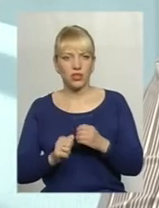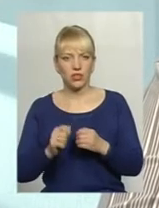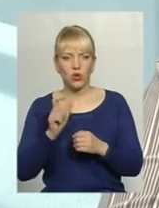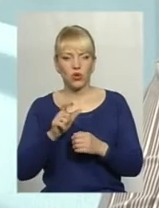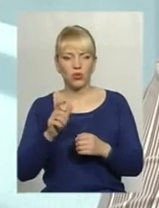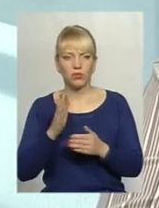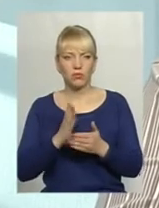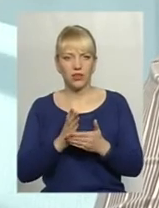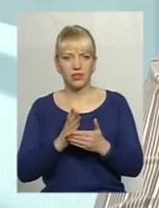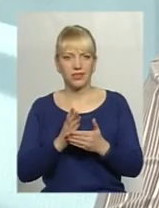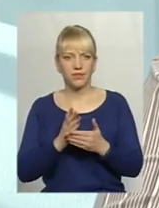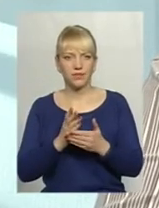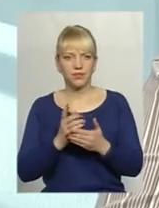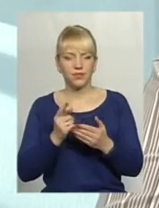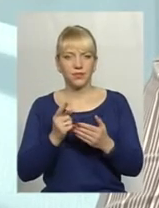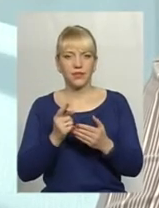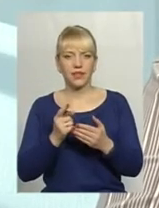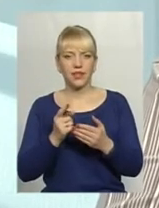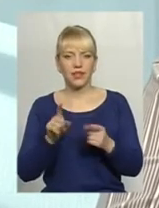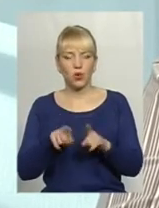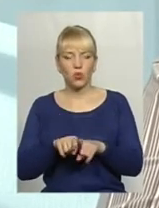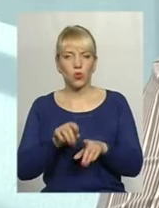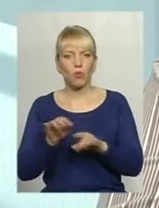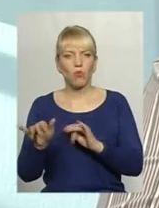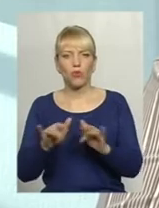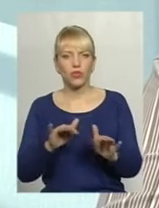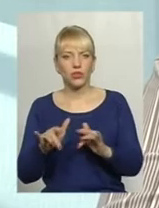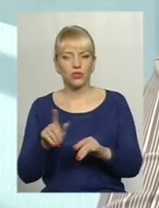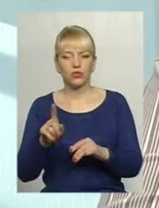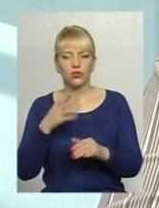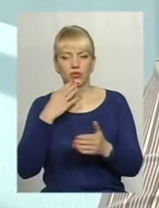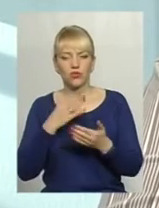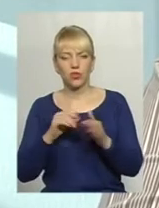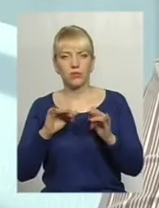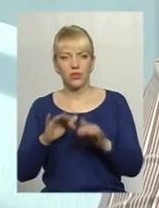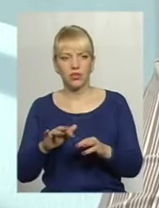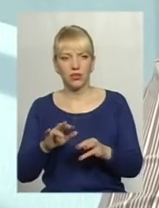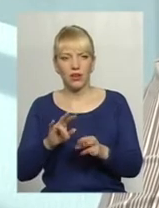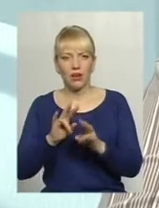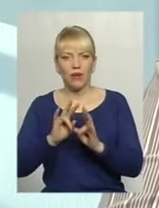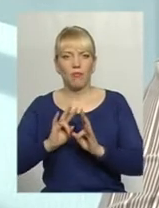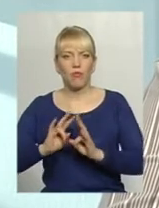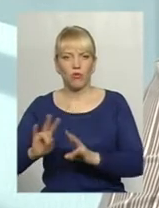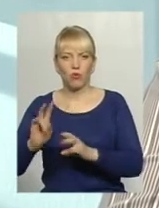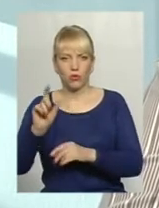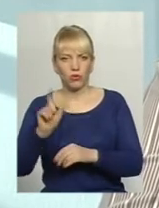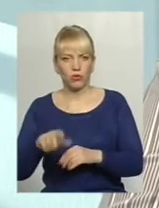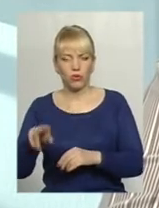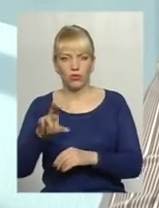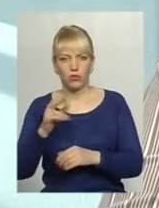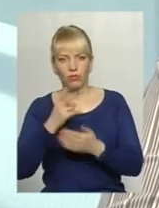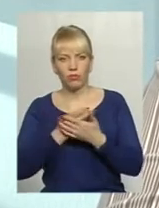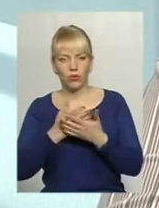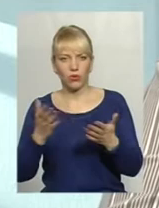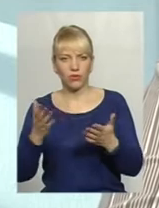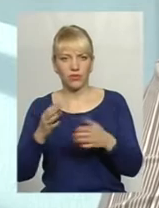віктивну поведінку, тобто певними своїми діями провокують ту чи іншу людину до проявів насильства,